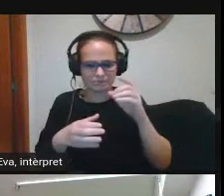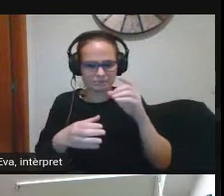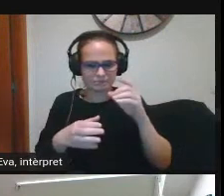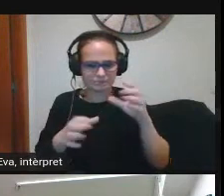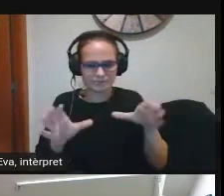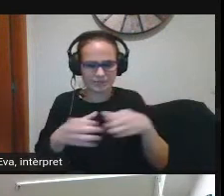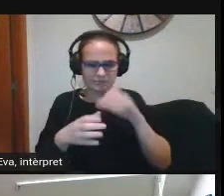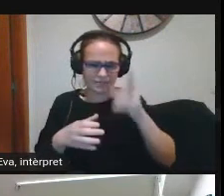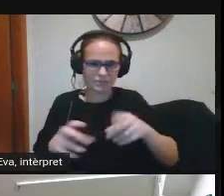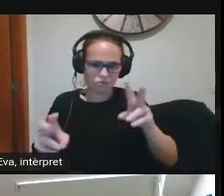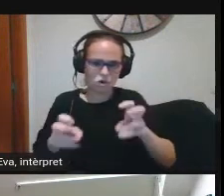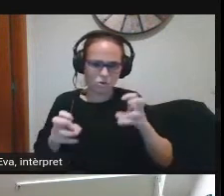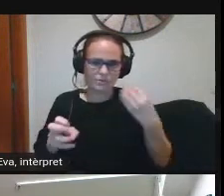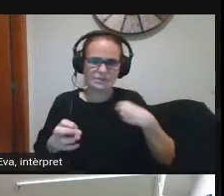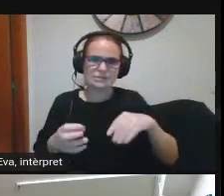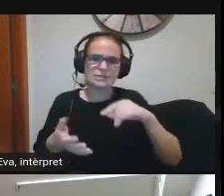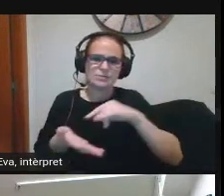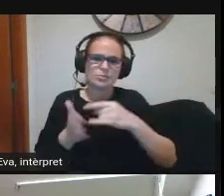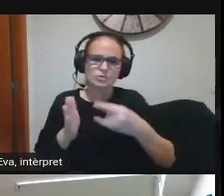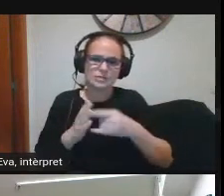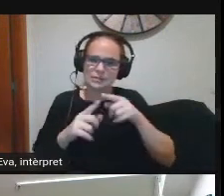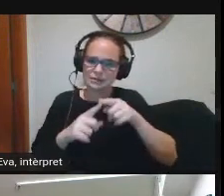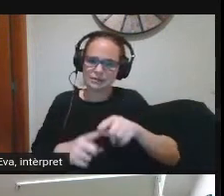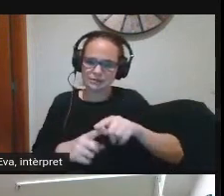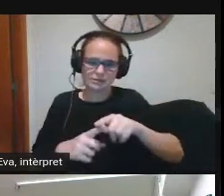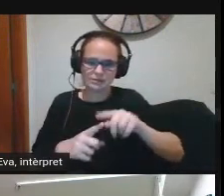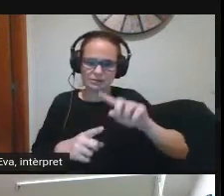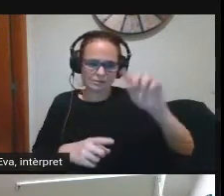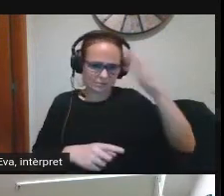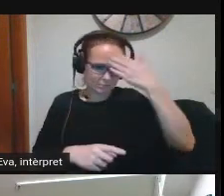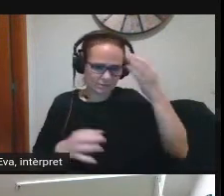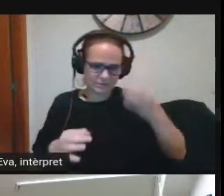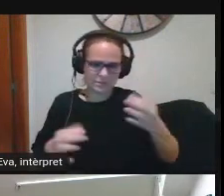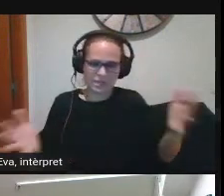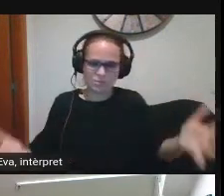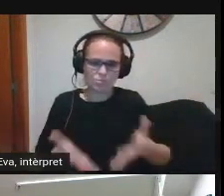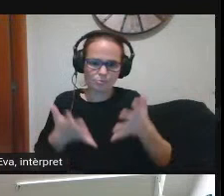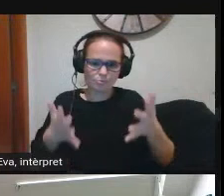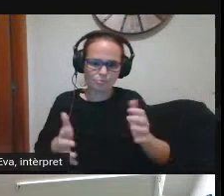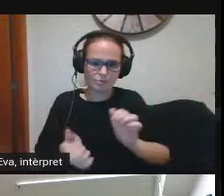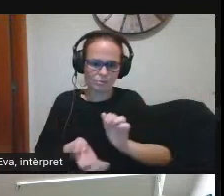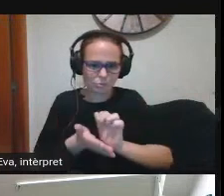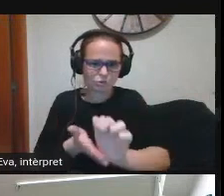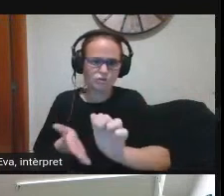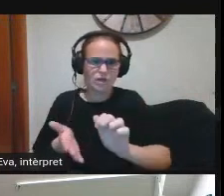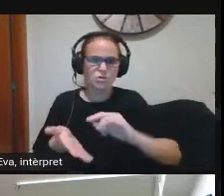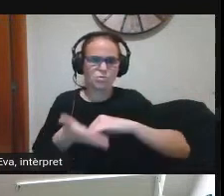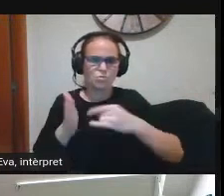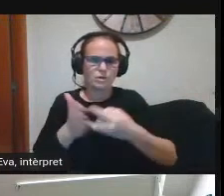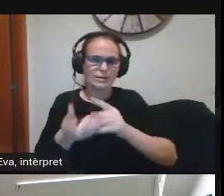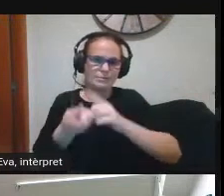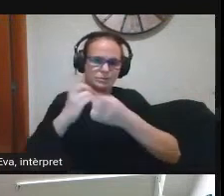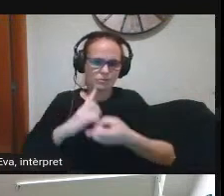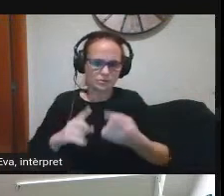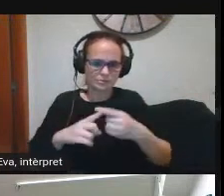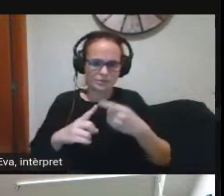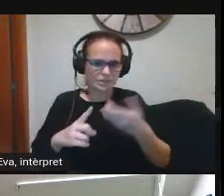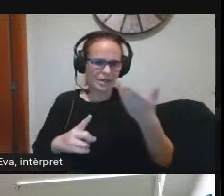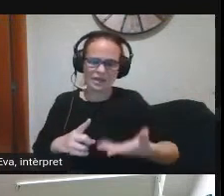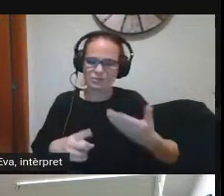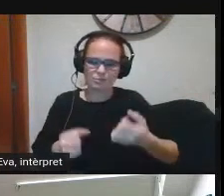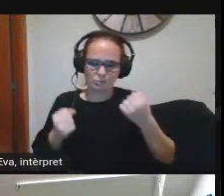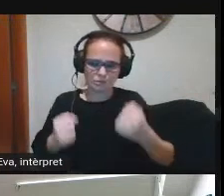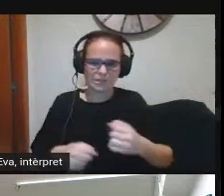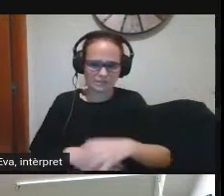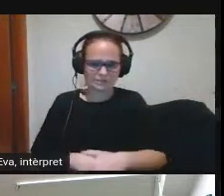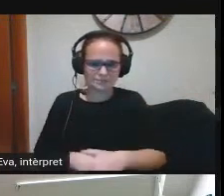objectius d'aquest projecte de direcció era impulsar un canvi metodològic on la competència digital hi tenia un paper capdalt era importantíssima